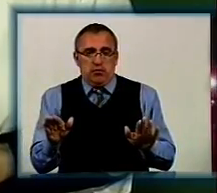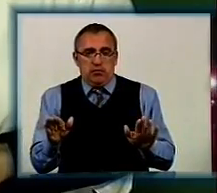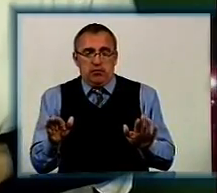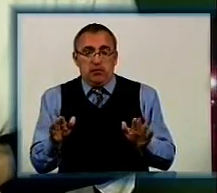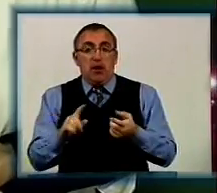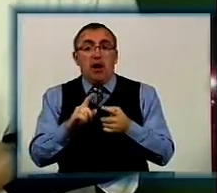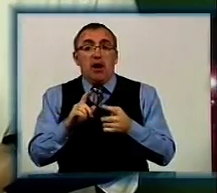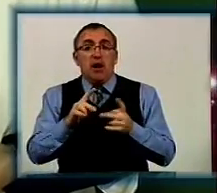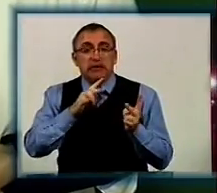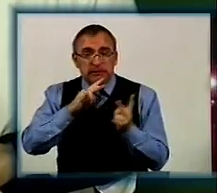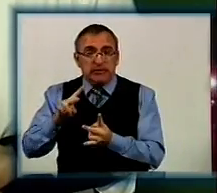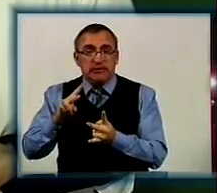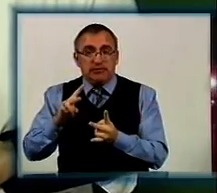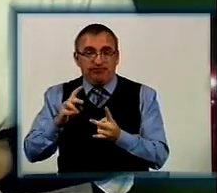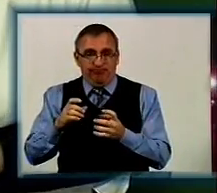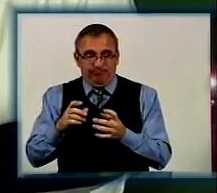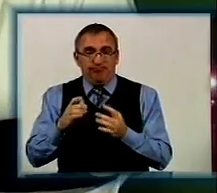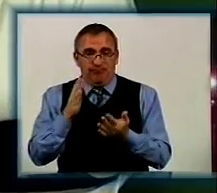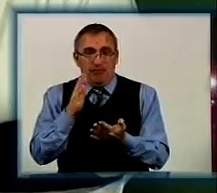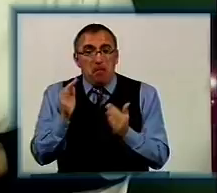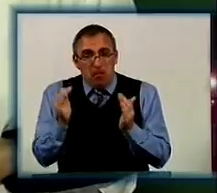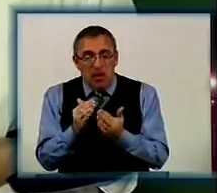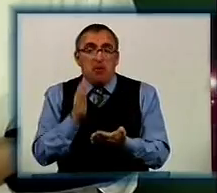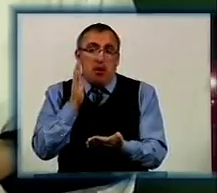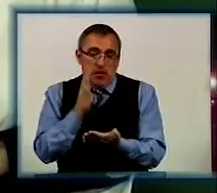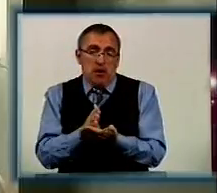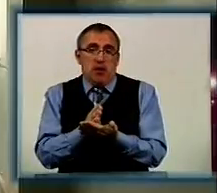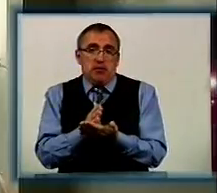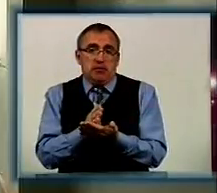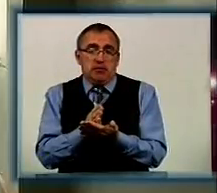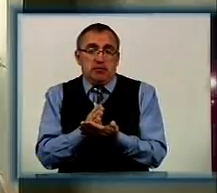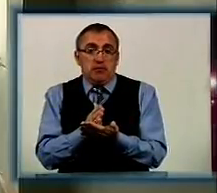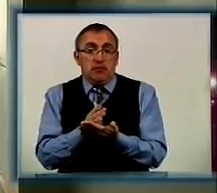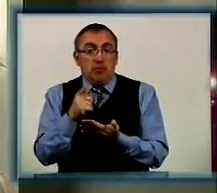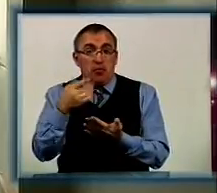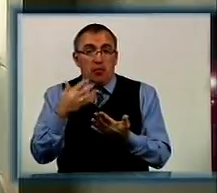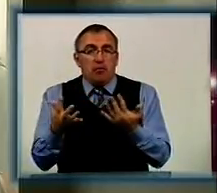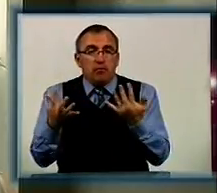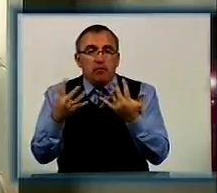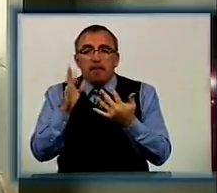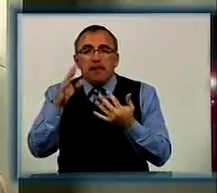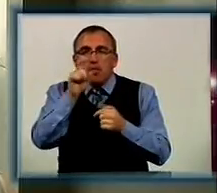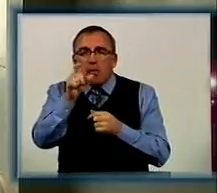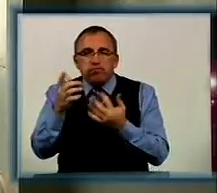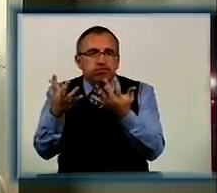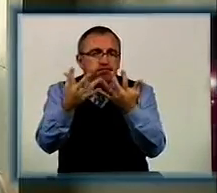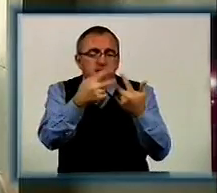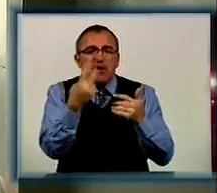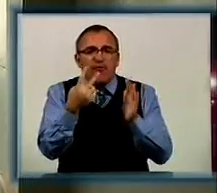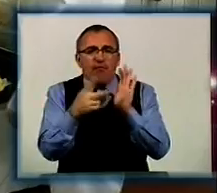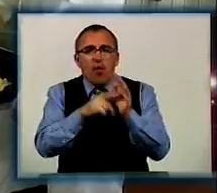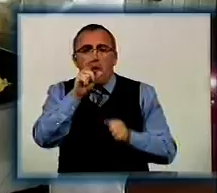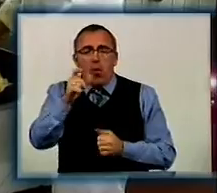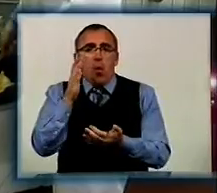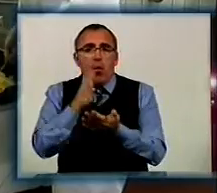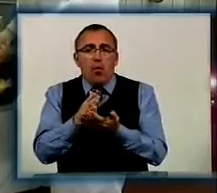Загроза, звичайно, мінімальна може бути якась єсть. Тоді склали перелік контактних осіб. 28 людей